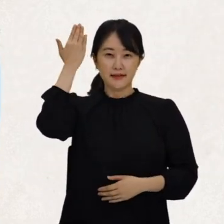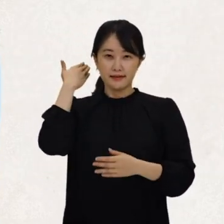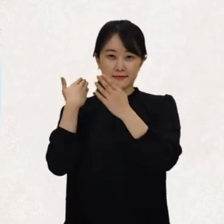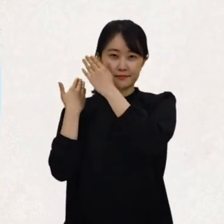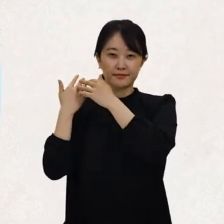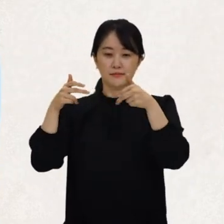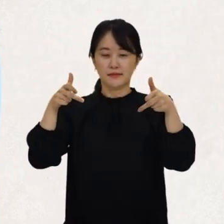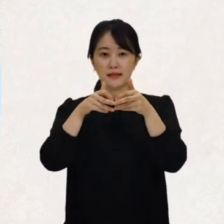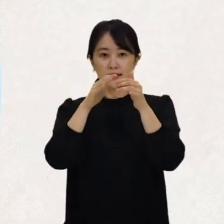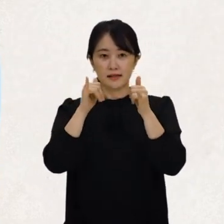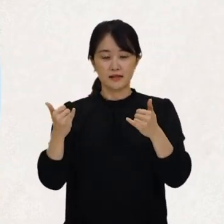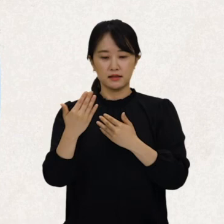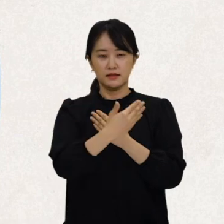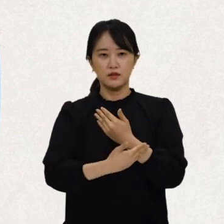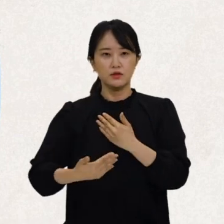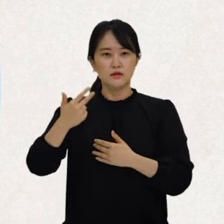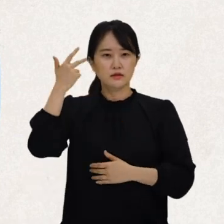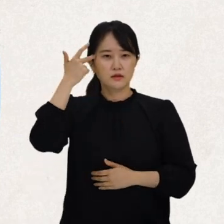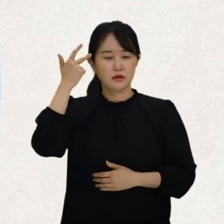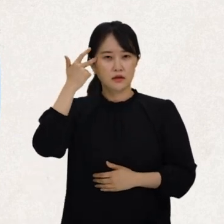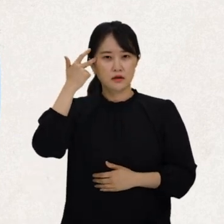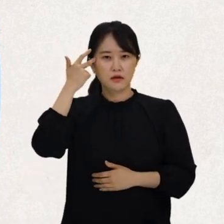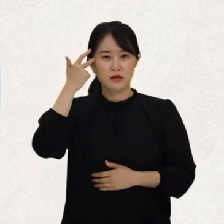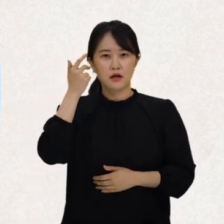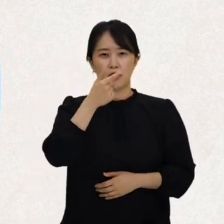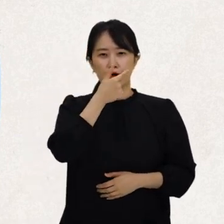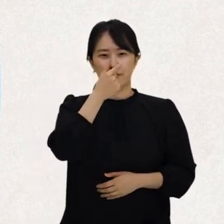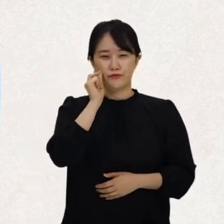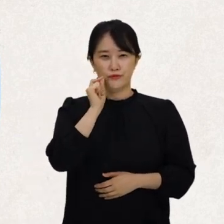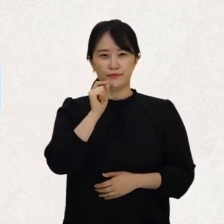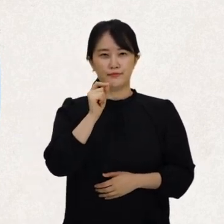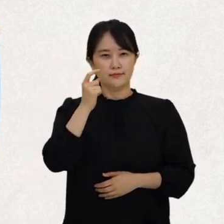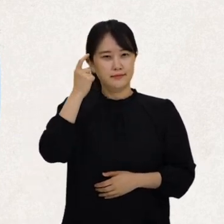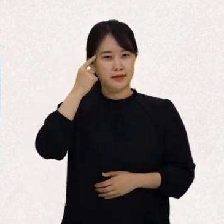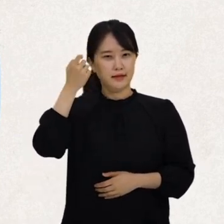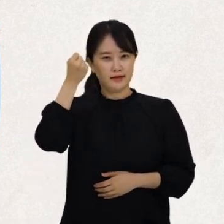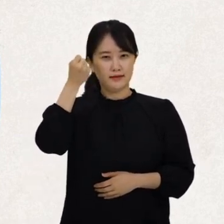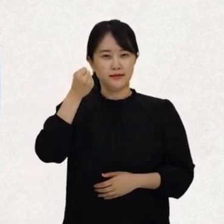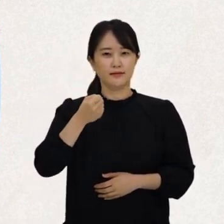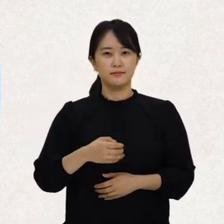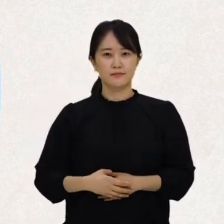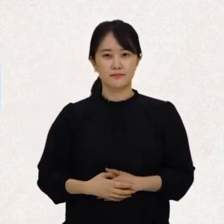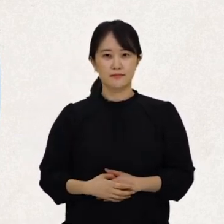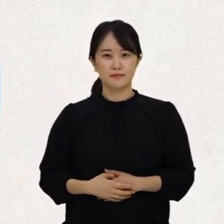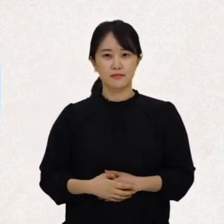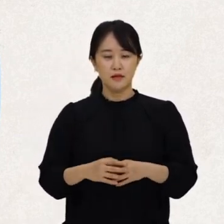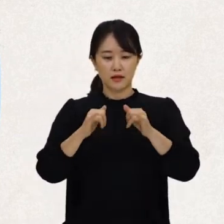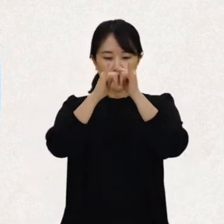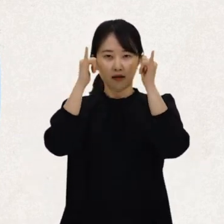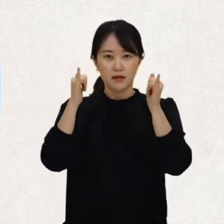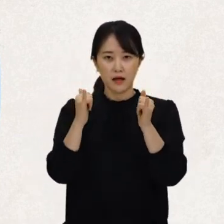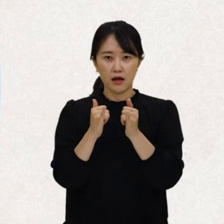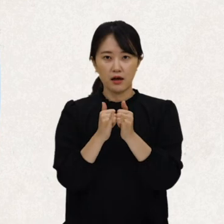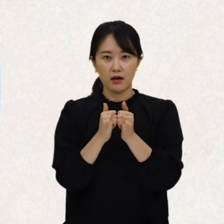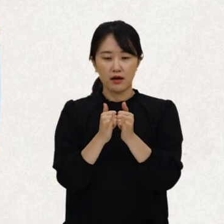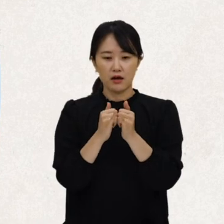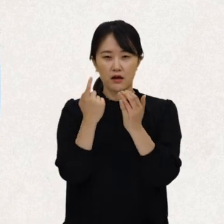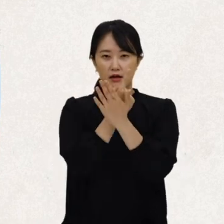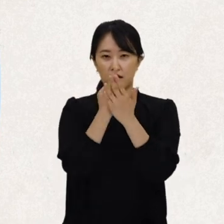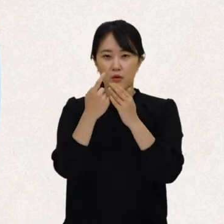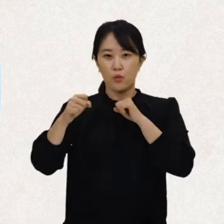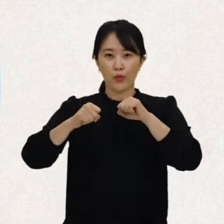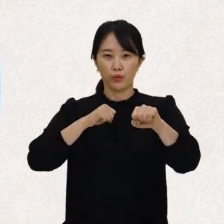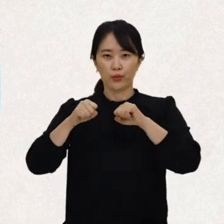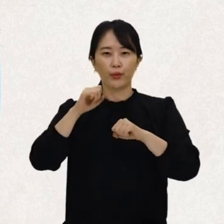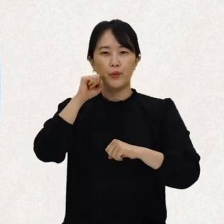장애인은 신체적, 정신적으로 무능력하다는 편견이 있었어요. 온전한 사회적 역할을 수행하기 어렵다고